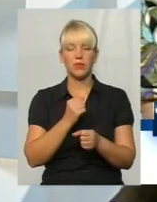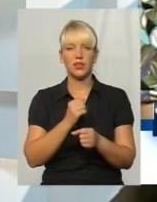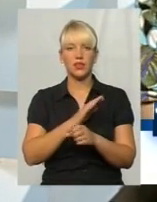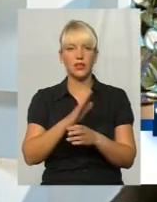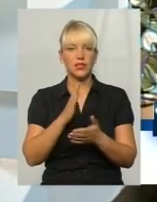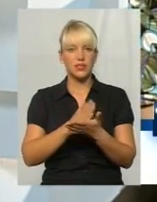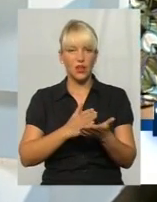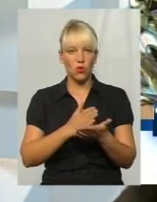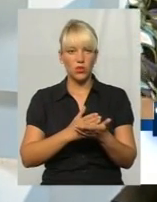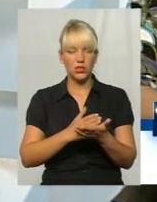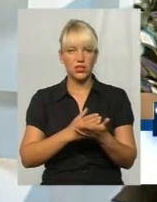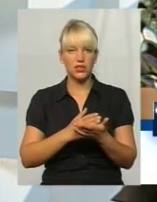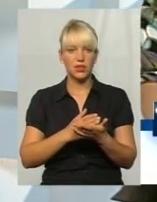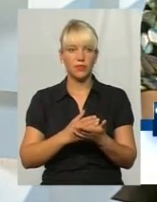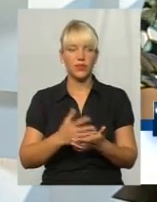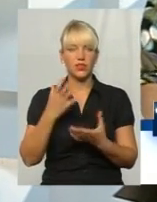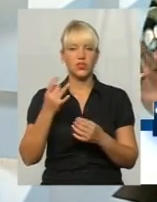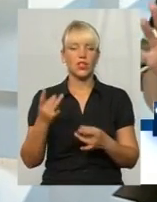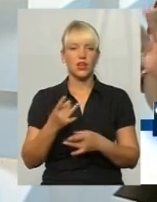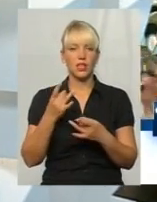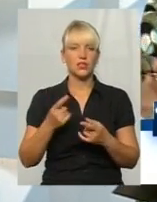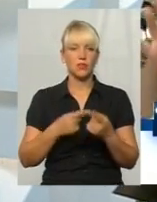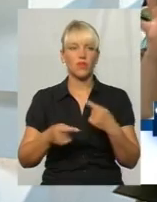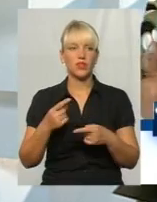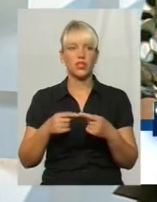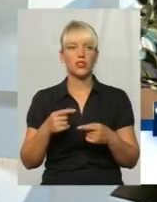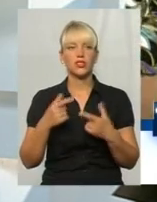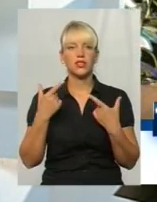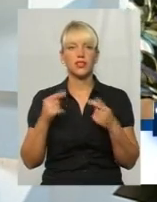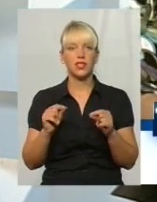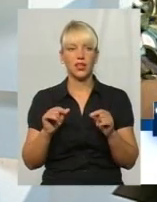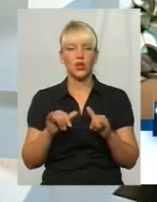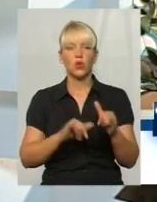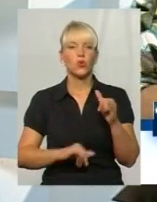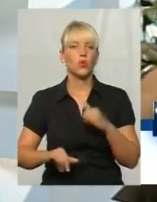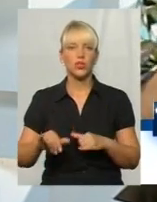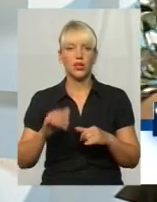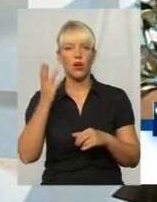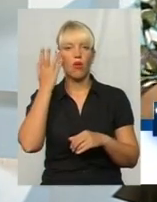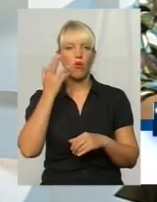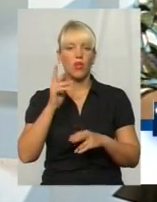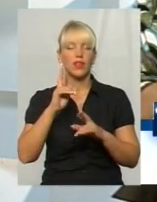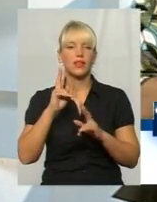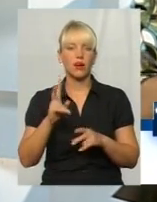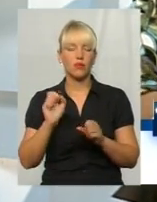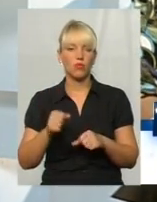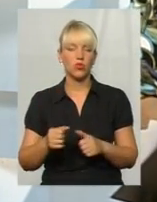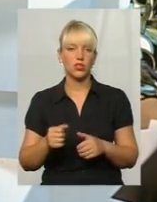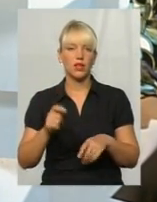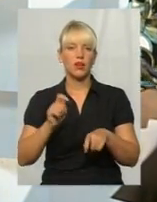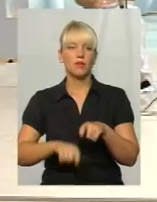знаходилася, ще раз повертаючись до того, де, куди, коли і як можна